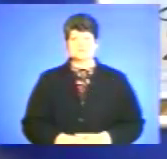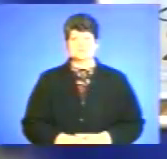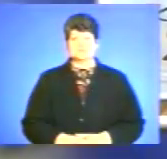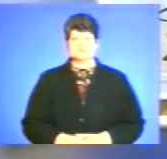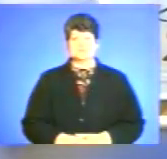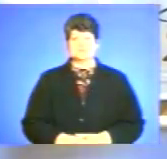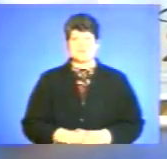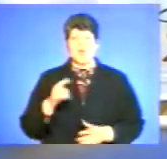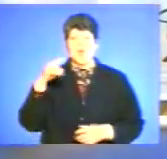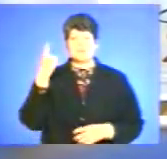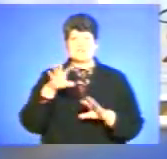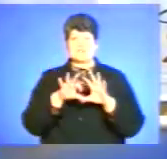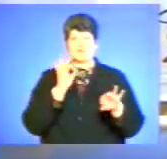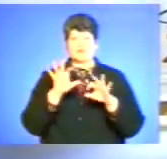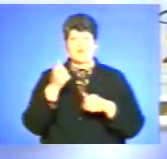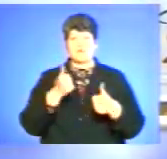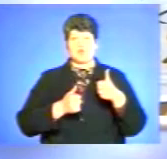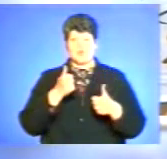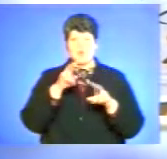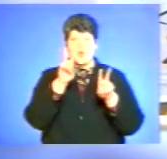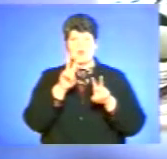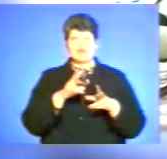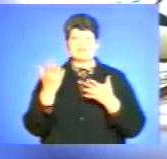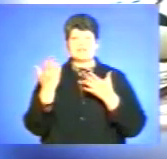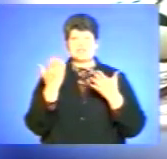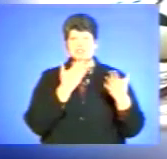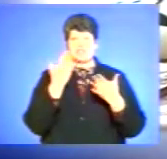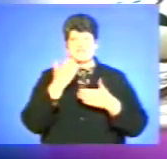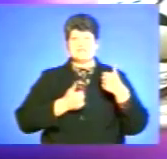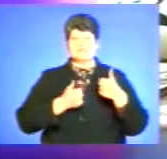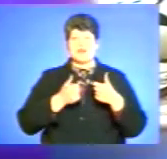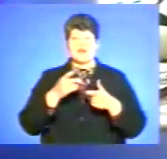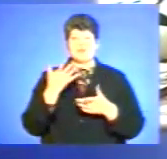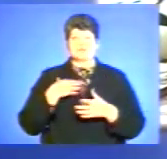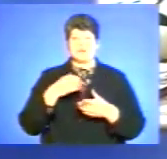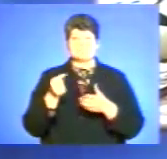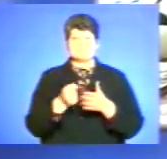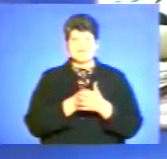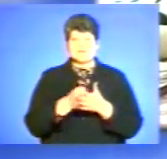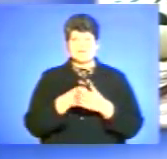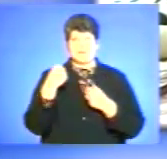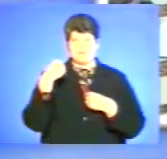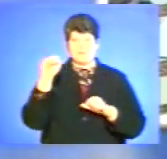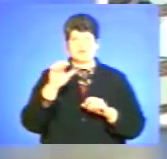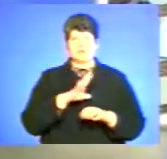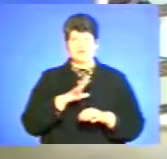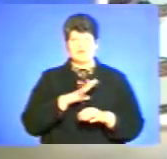Обласний відбірковий конкурс «Огляд чутців-аматорів борітися-побороти» відбувся в обласному краєзнавчому музеї.